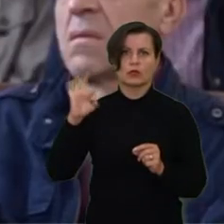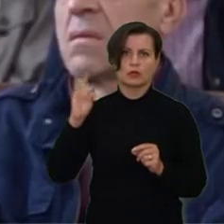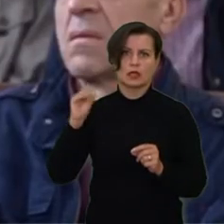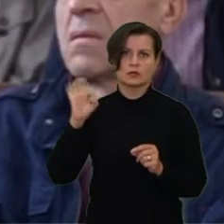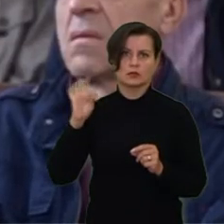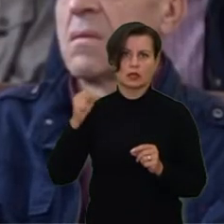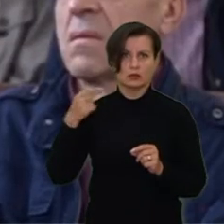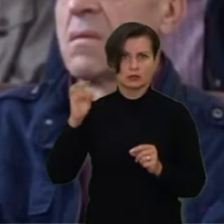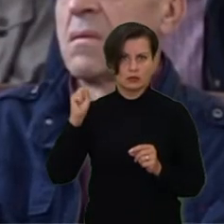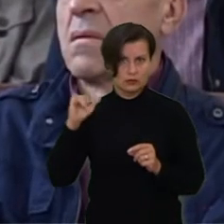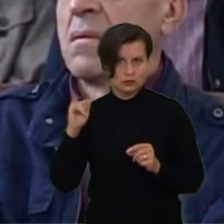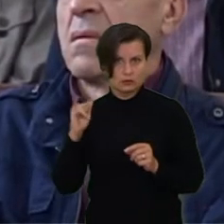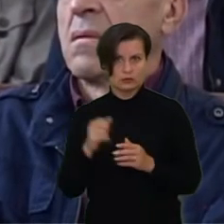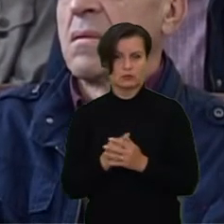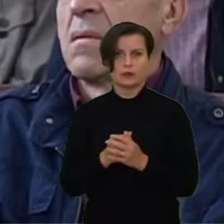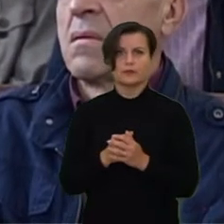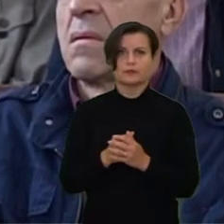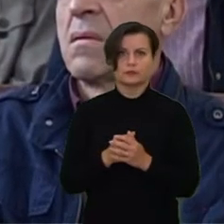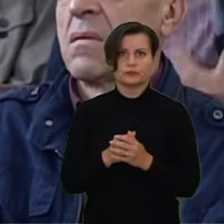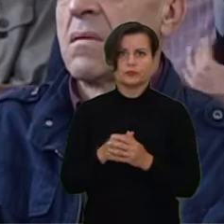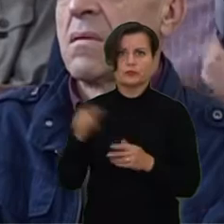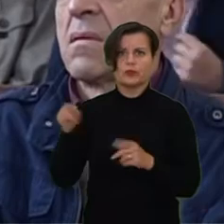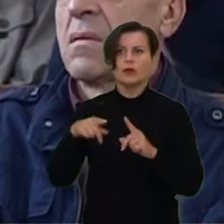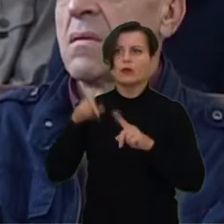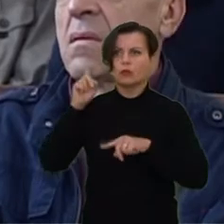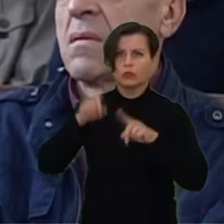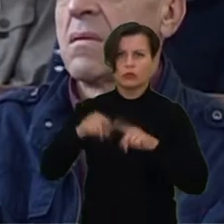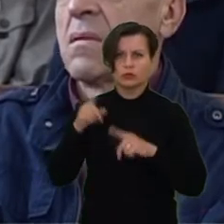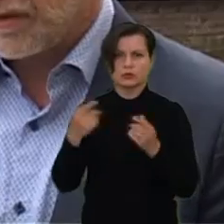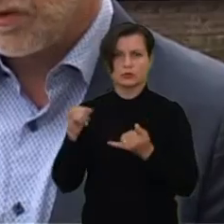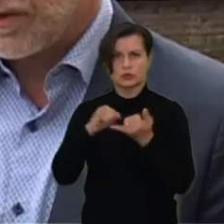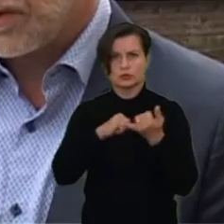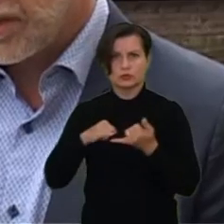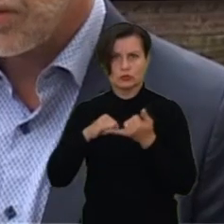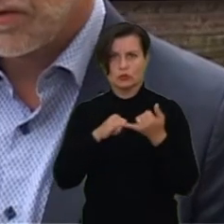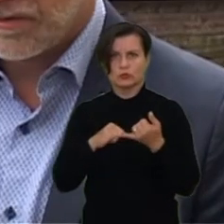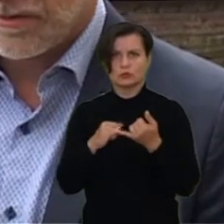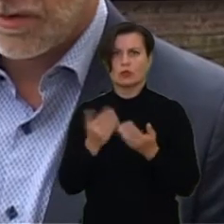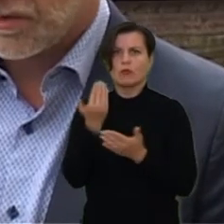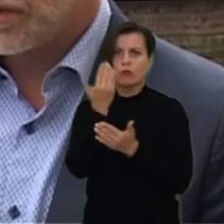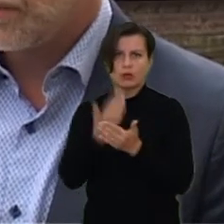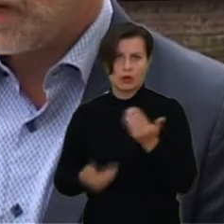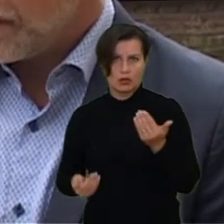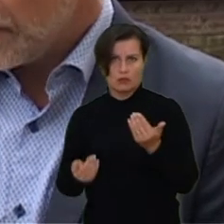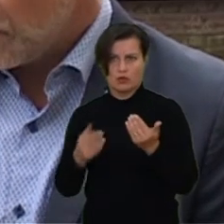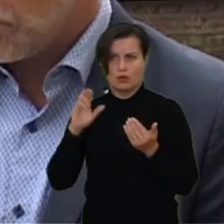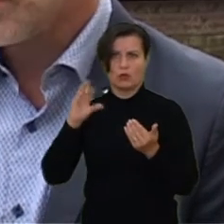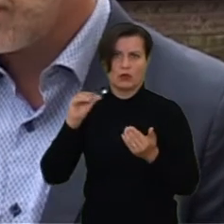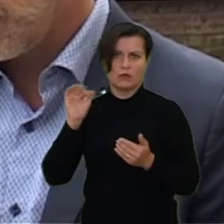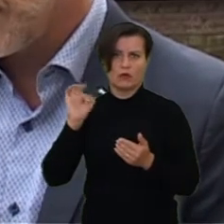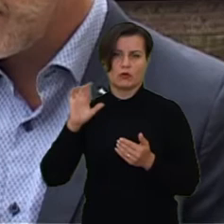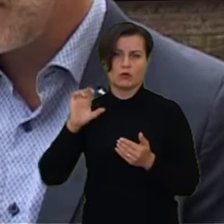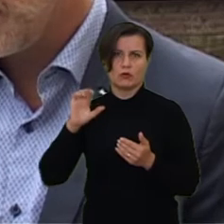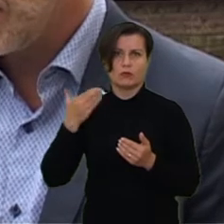skėtumas Lietuvoj, Lenkijoje reformacija, tam tikrą prasme politišką, istorišką praleimėjo,